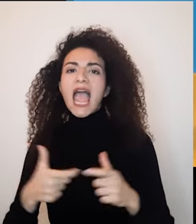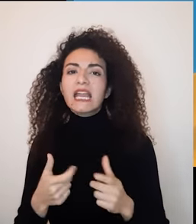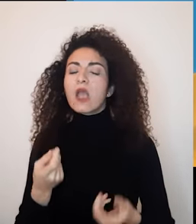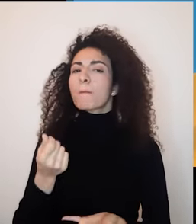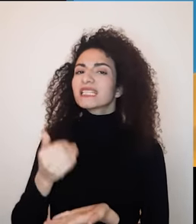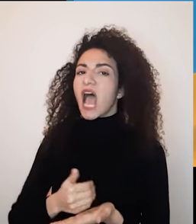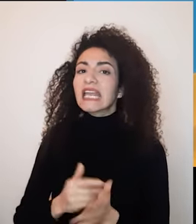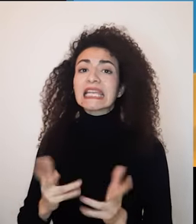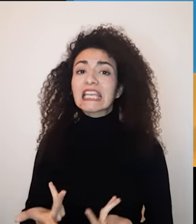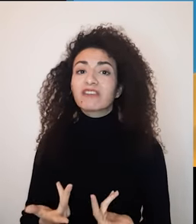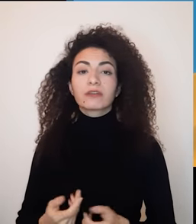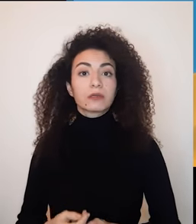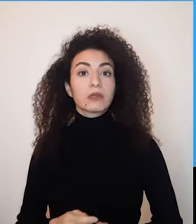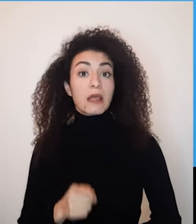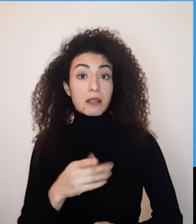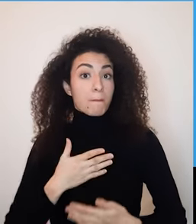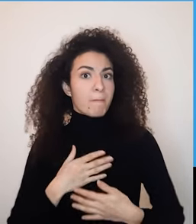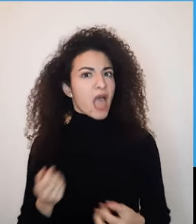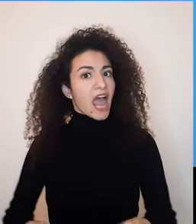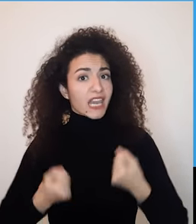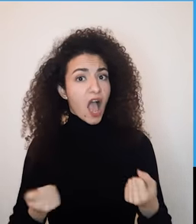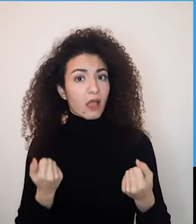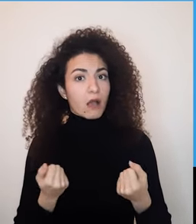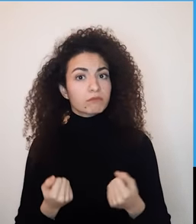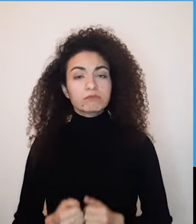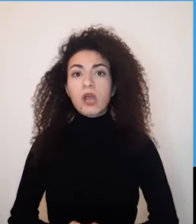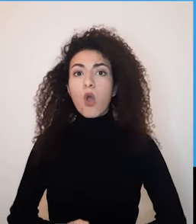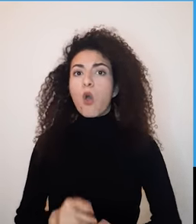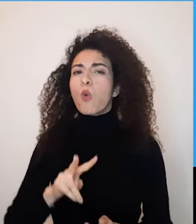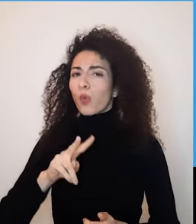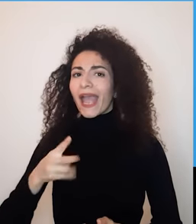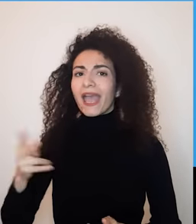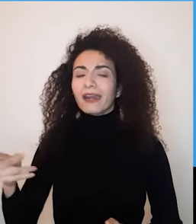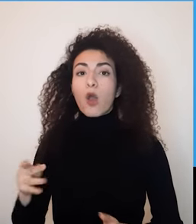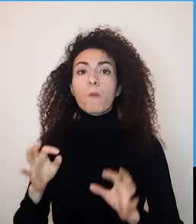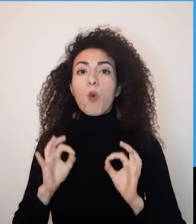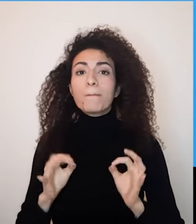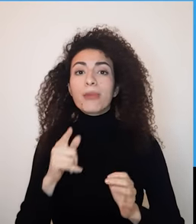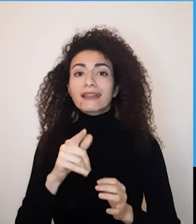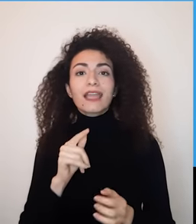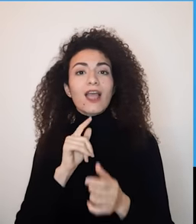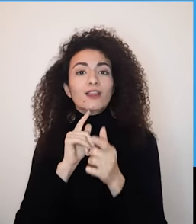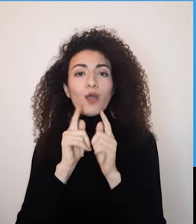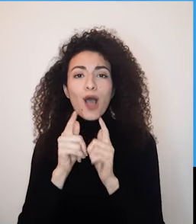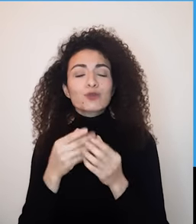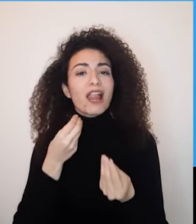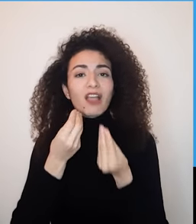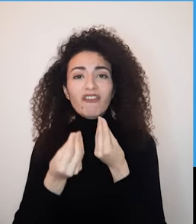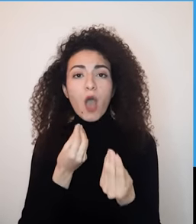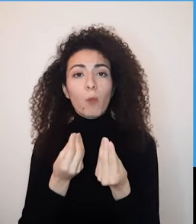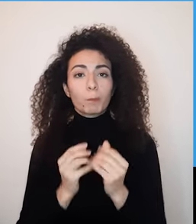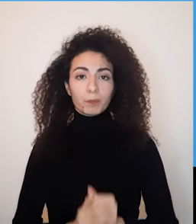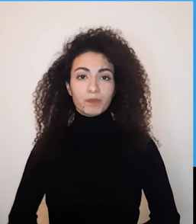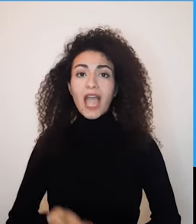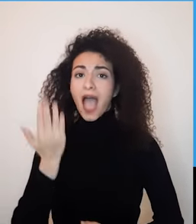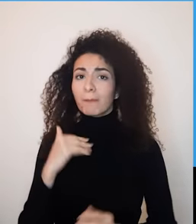المال؟ النشاطات الشخصية إذا كنت بتحبي لرياضة مثلاً أو إذا فيه توقعات معينة لابد من تفصيلها حتى